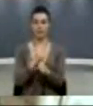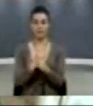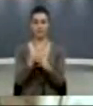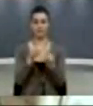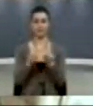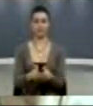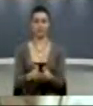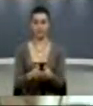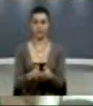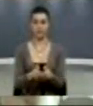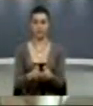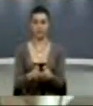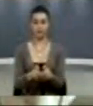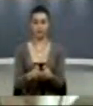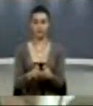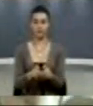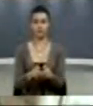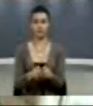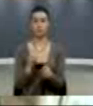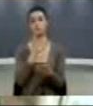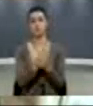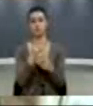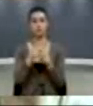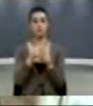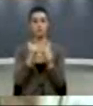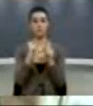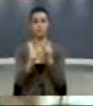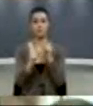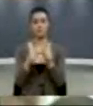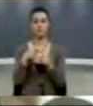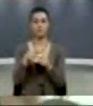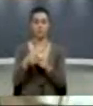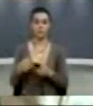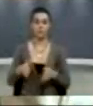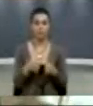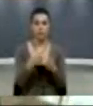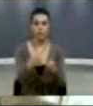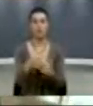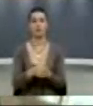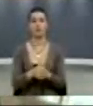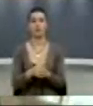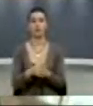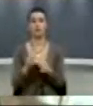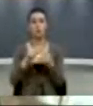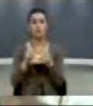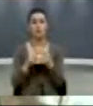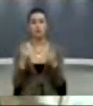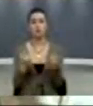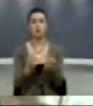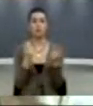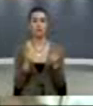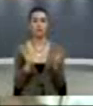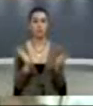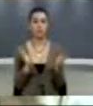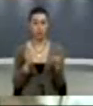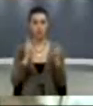shume vogël, janë boddo pun shumët vogla, është ndrejshë rruga për me shku derit e varezat, janë